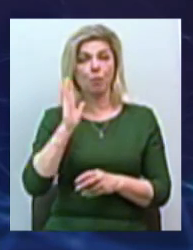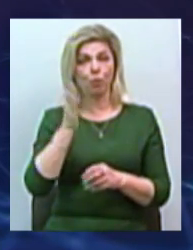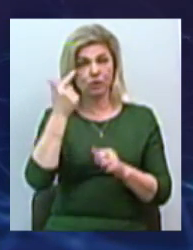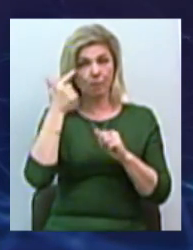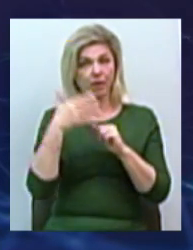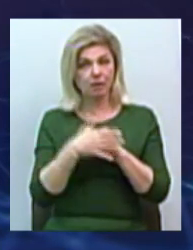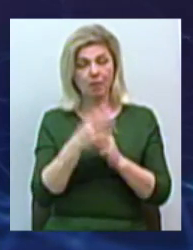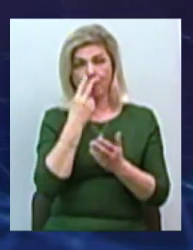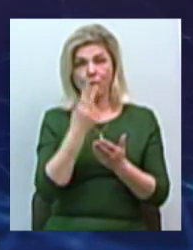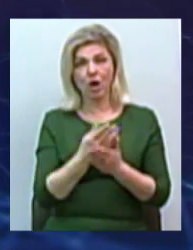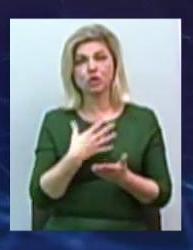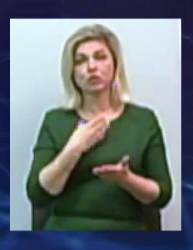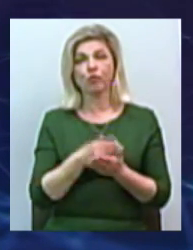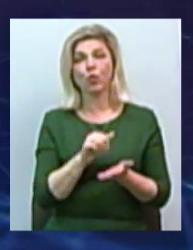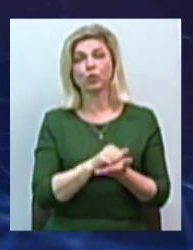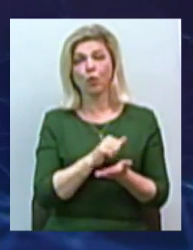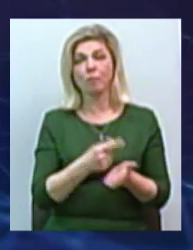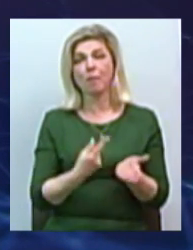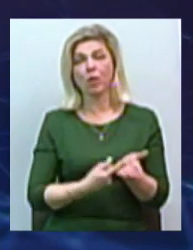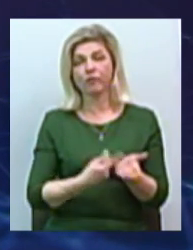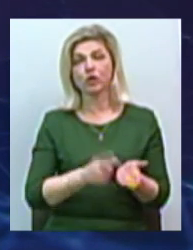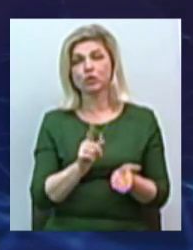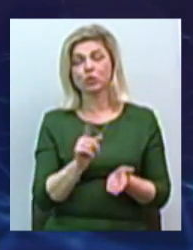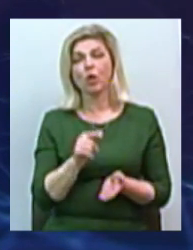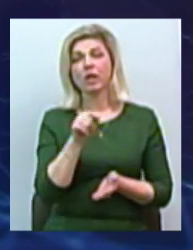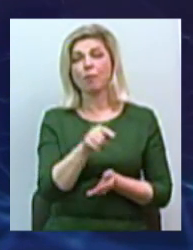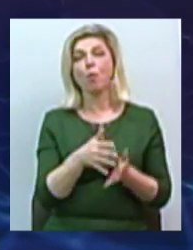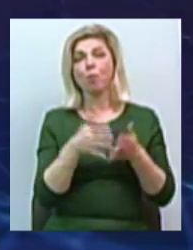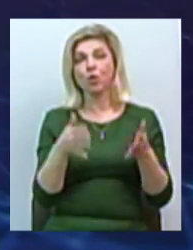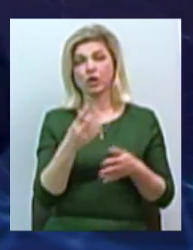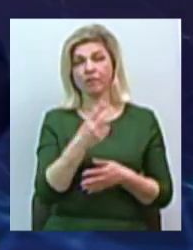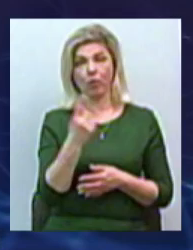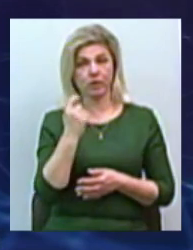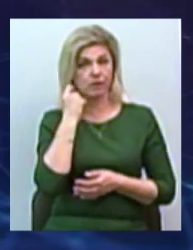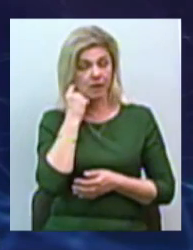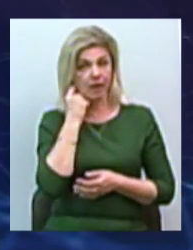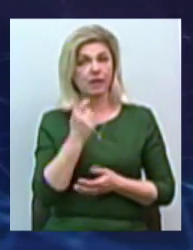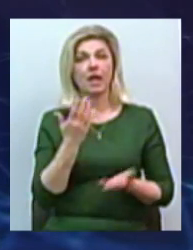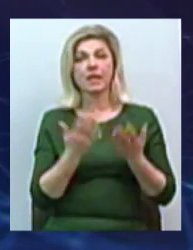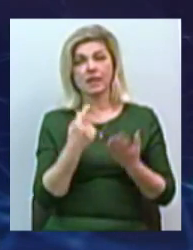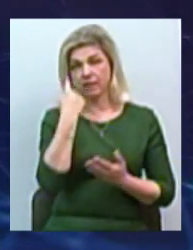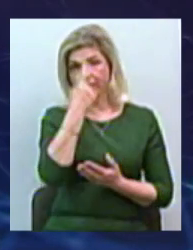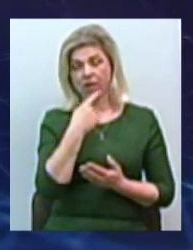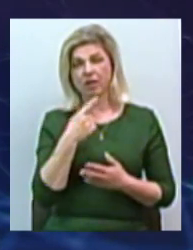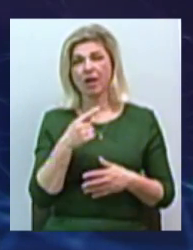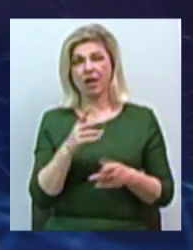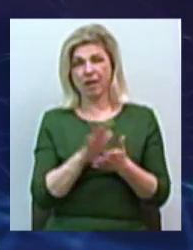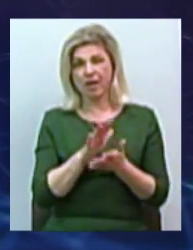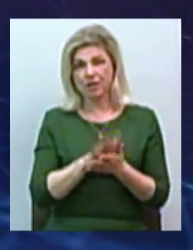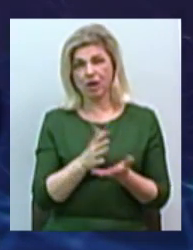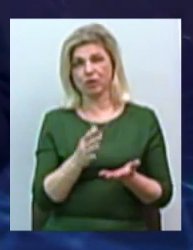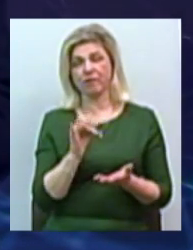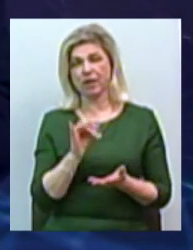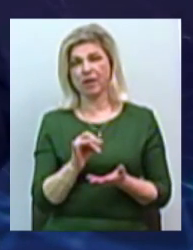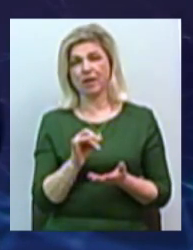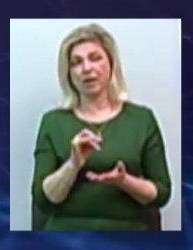показувати свій какой-то документ, підтверджуючи, що йому більше 21 років. тому, якщо він виглядить неряшливий, якщо він,